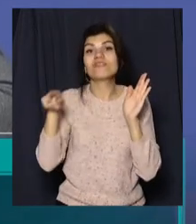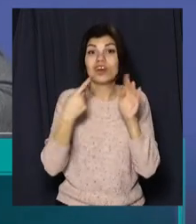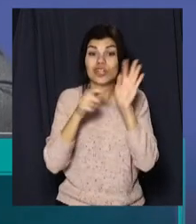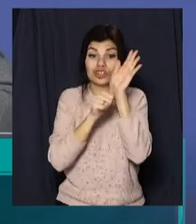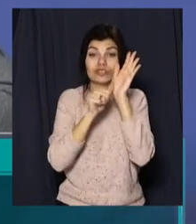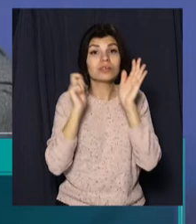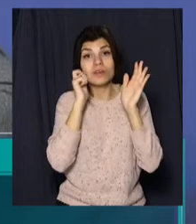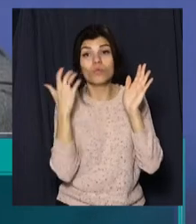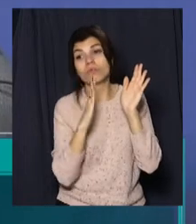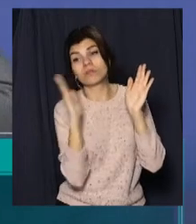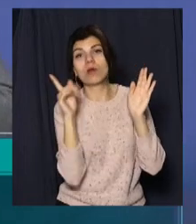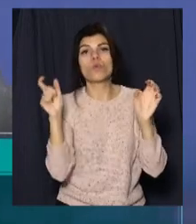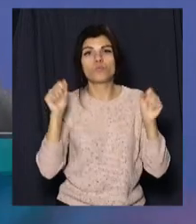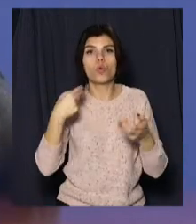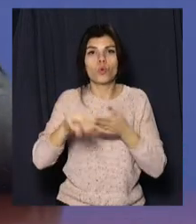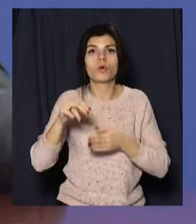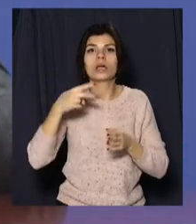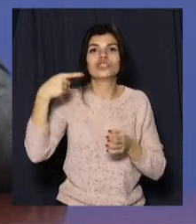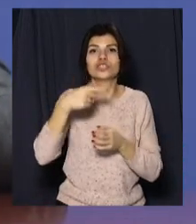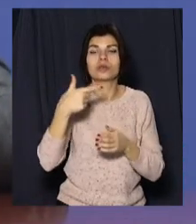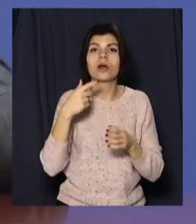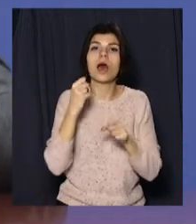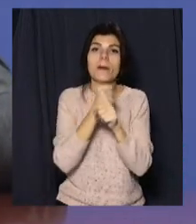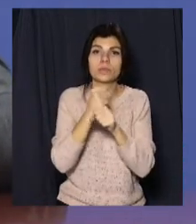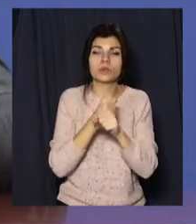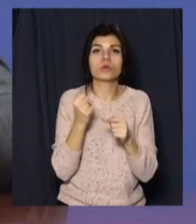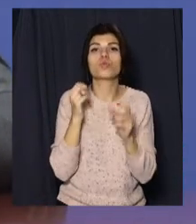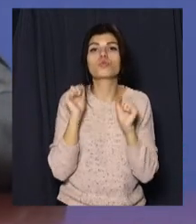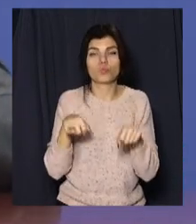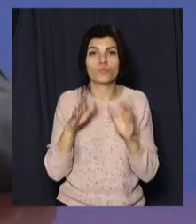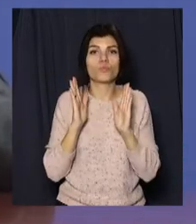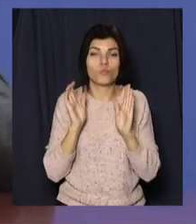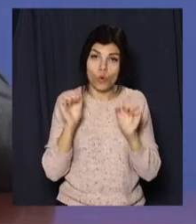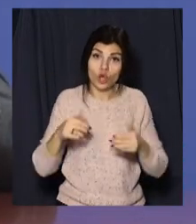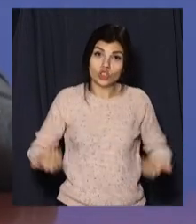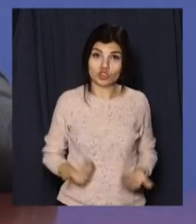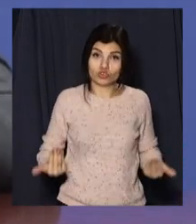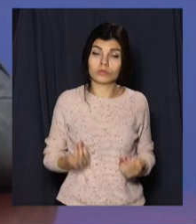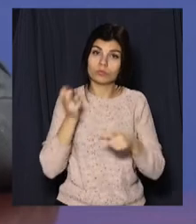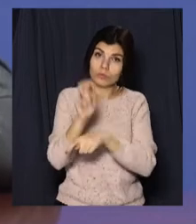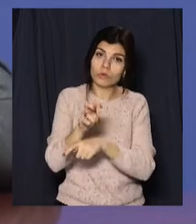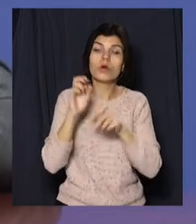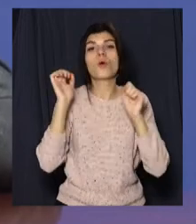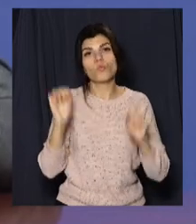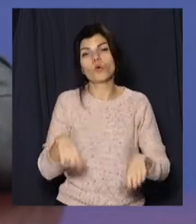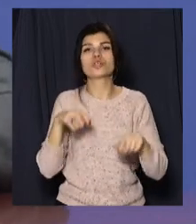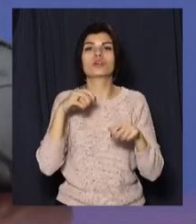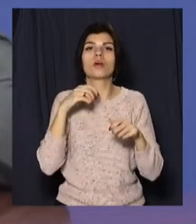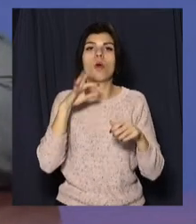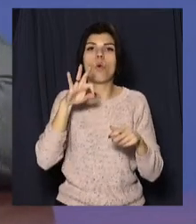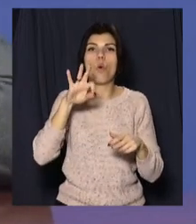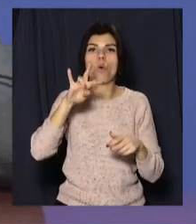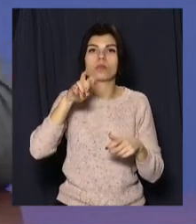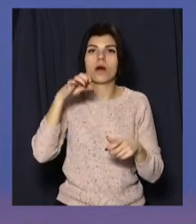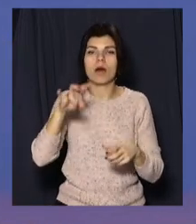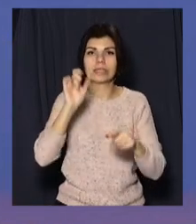купувати товари аптек не тільки офлайн, а також онлайн. Не тільки в фізичних аптечних пунктах